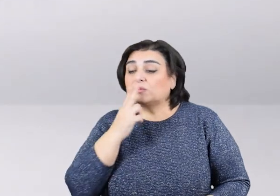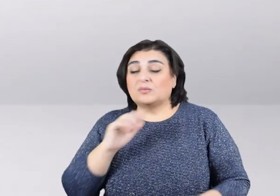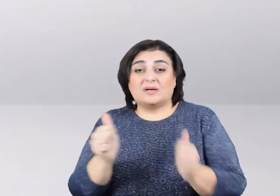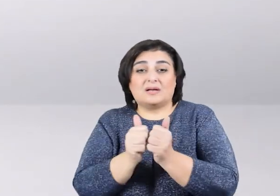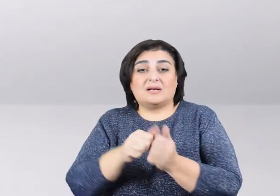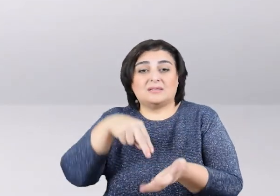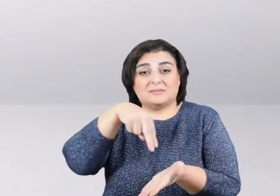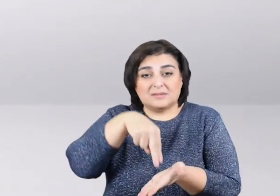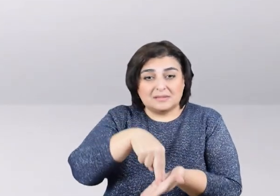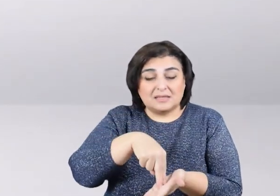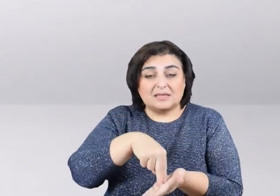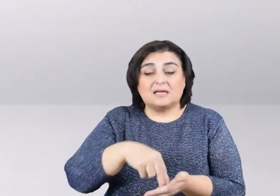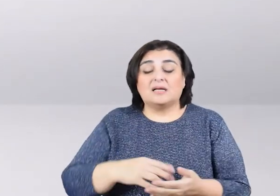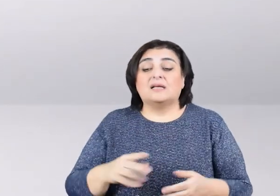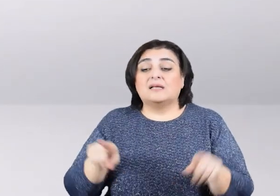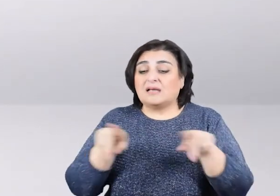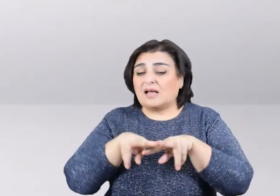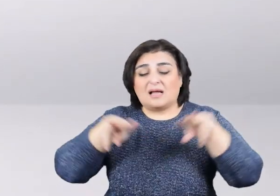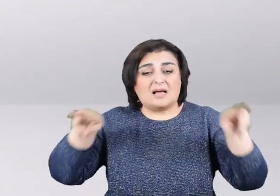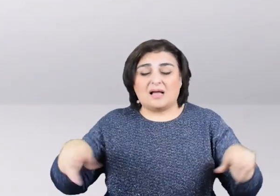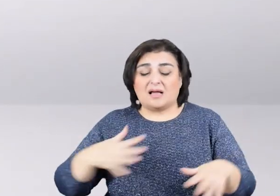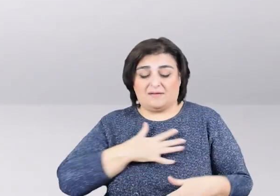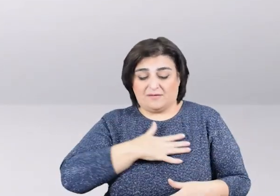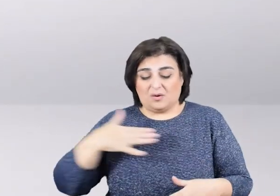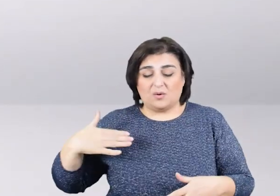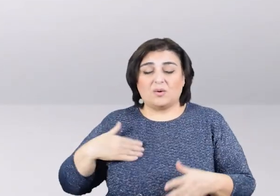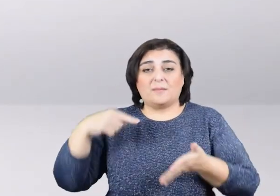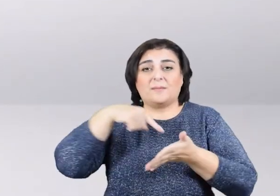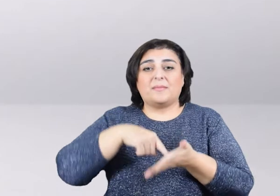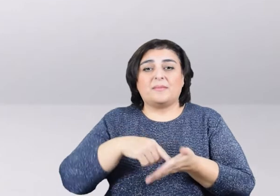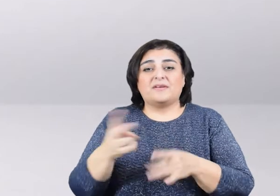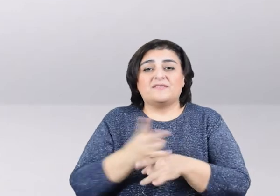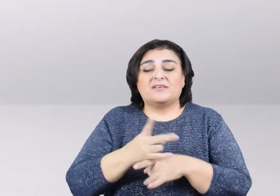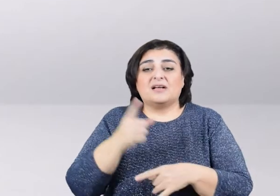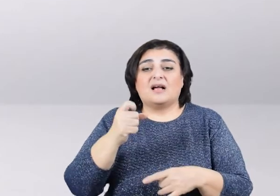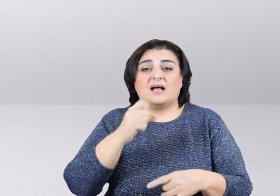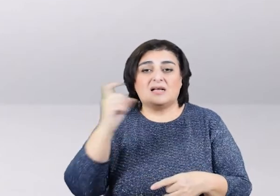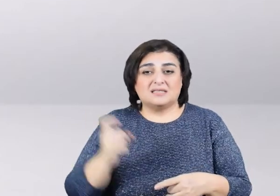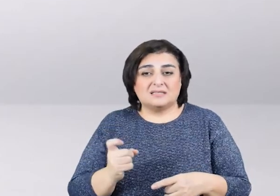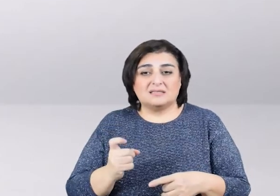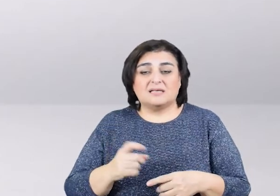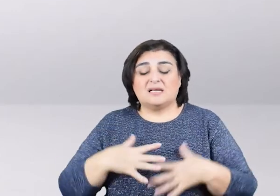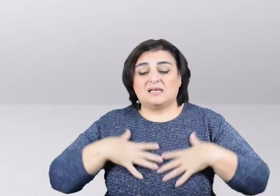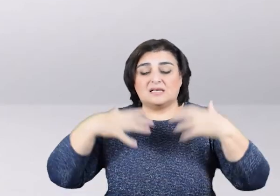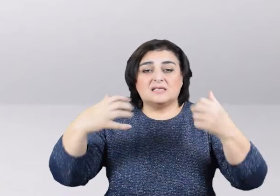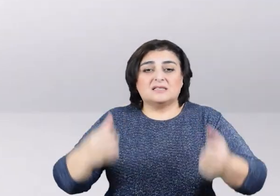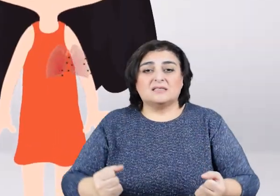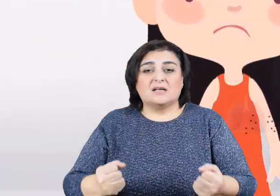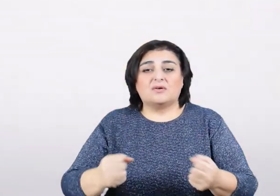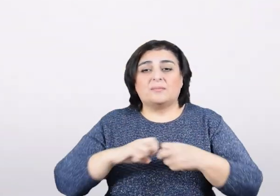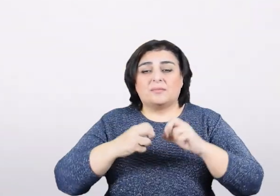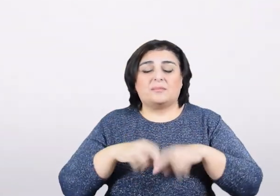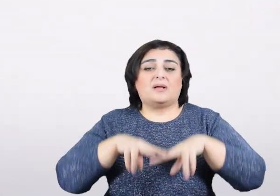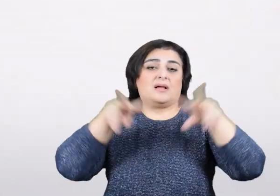cəyərlərinə aktiv çəkənlər qədər eyni miqdarda zəhərli qazlar daxil olur və sigari çəkənlərdə olduğu kimi eyni sağlamlıq problemləri yaradır.